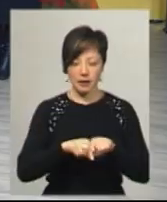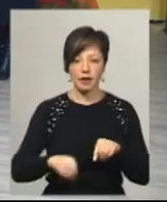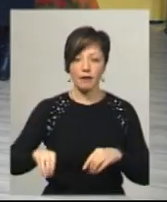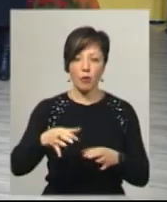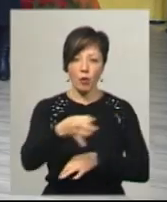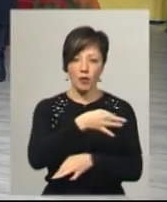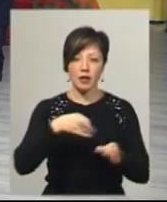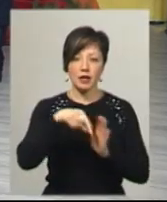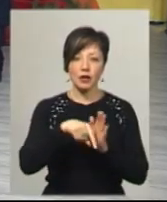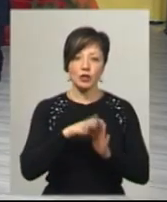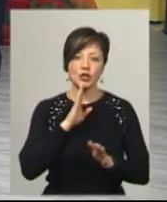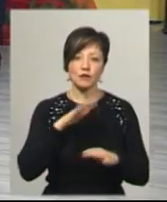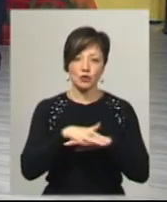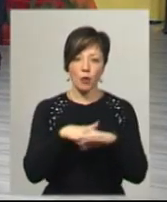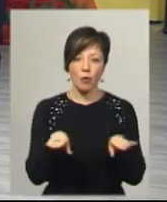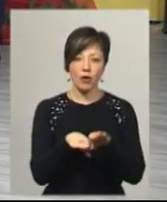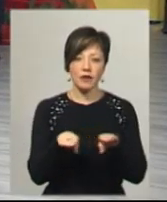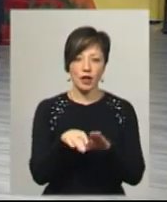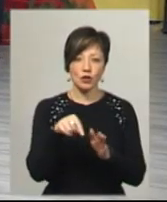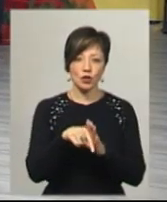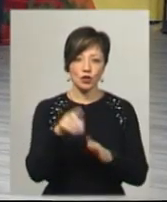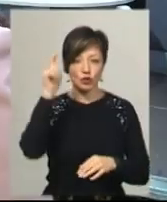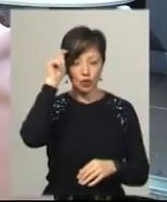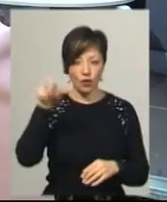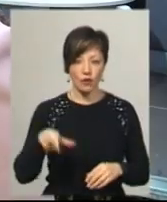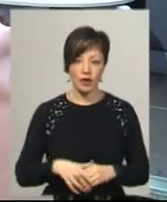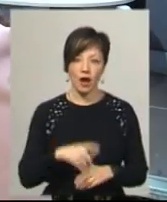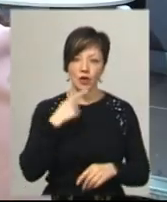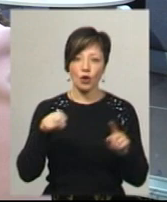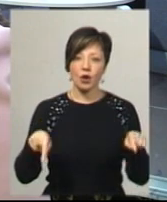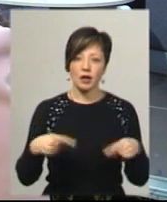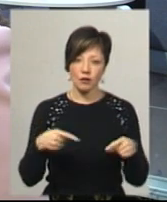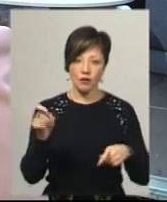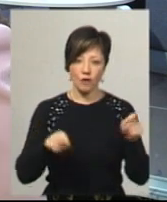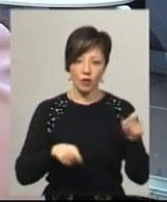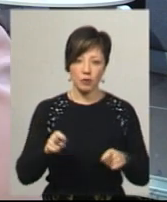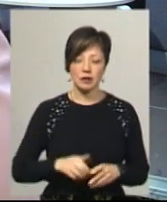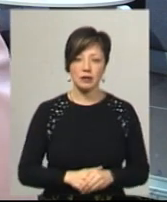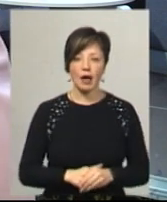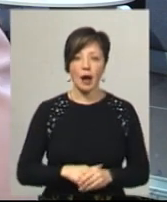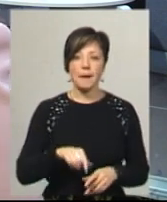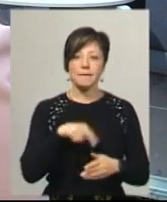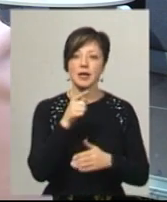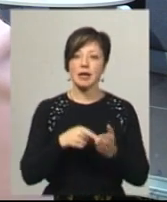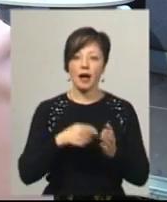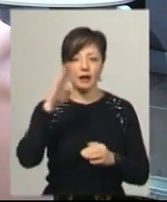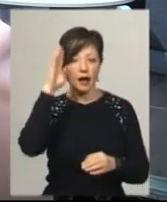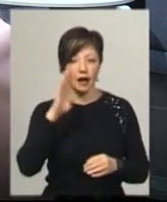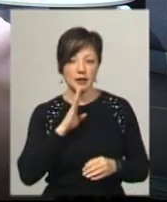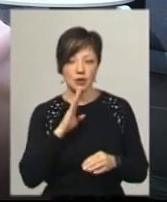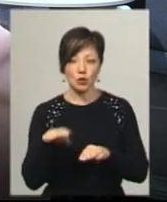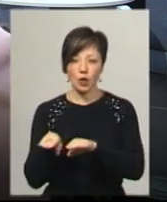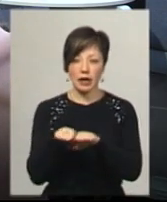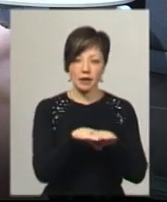обговорити роль жінки в суспільстві і порівняти її з ролью чоловіка, каже організаторка форуму Аліна Скоморохова. Питання гендерної рівності, питання,